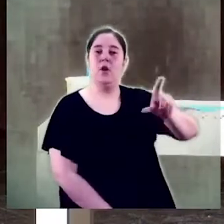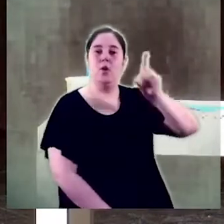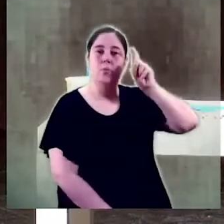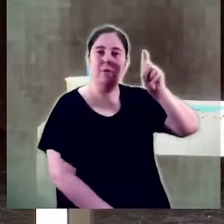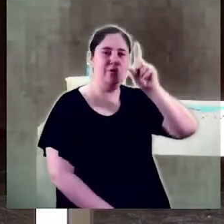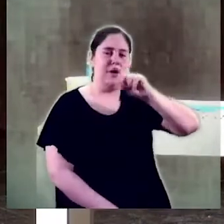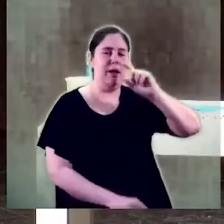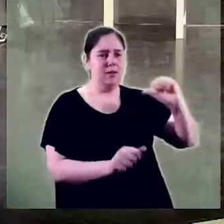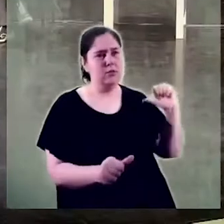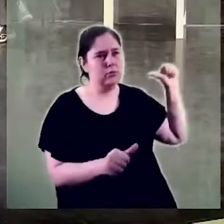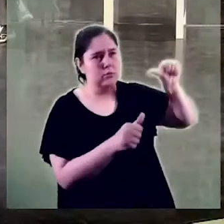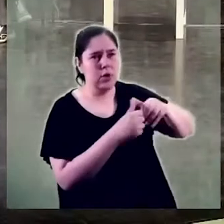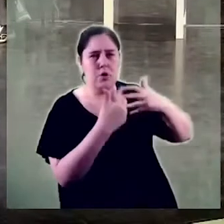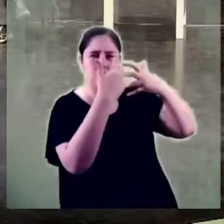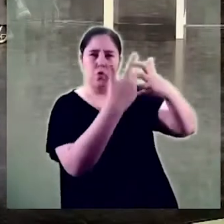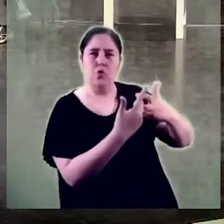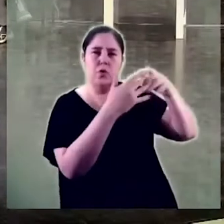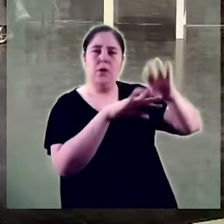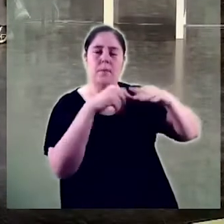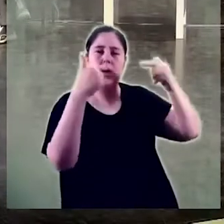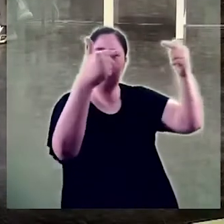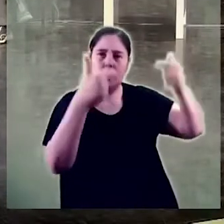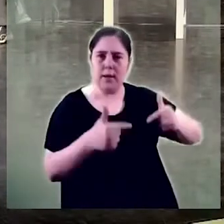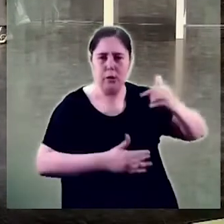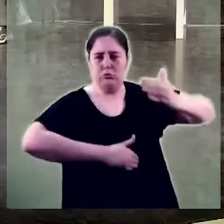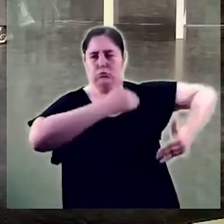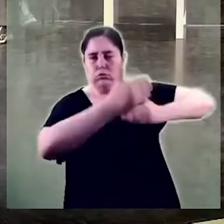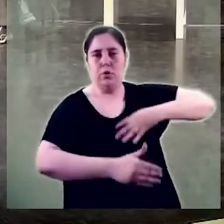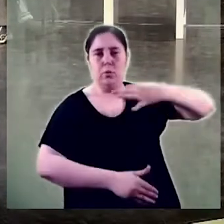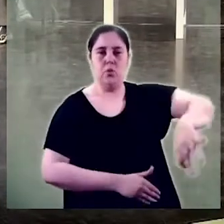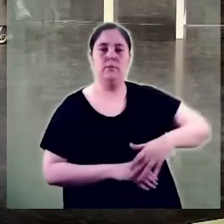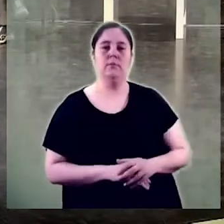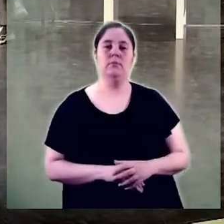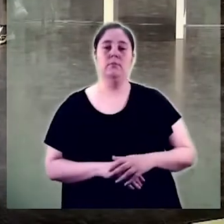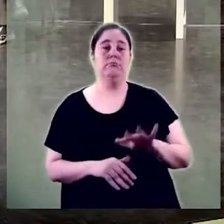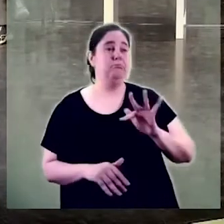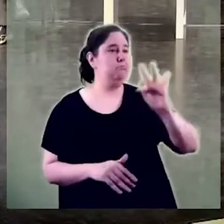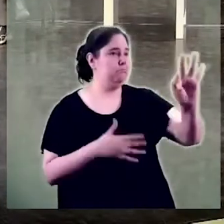els estudis tiren cap endavant. Tens la paraula com vulguis.